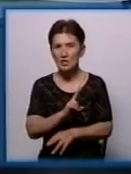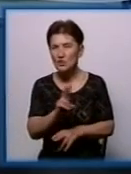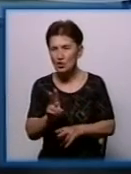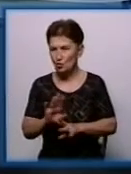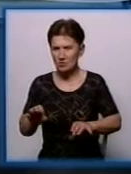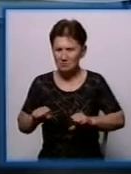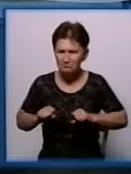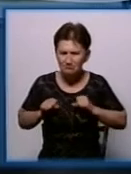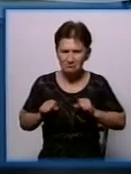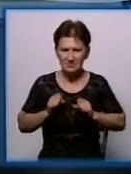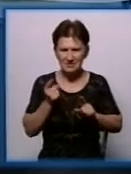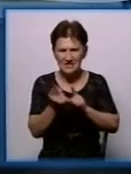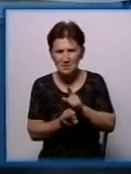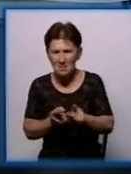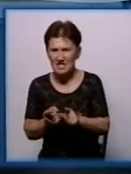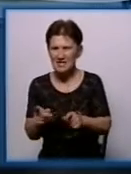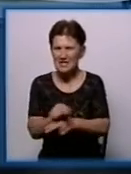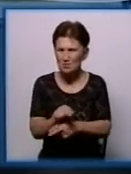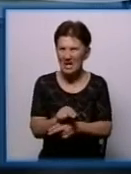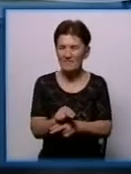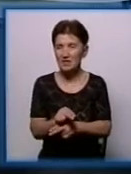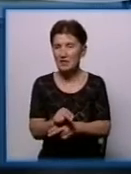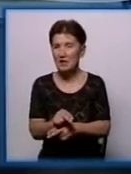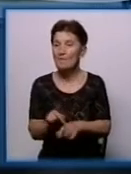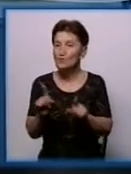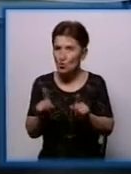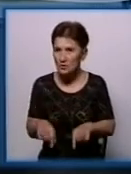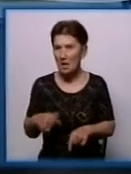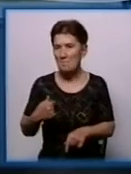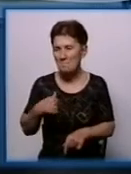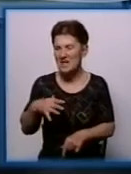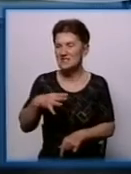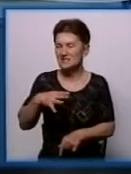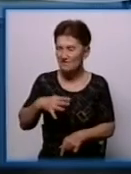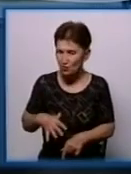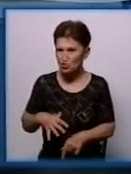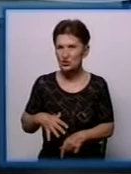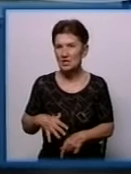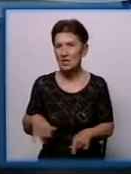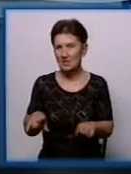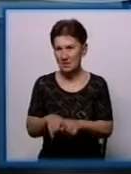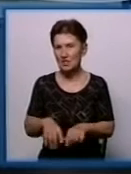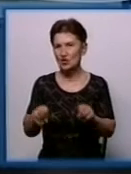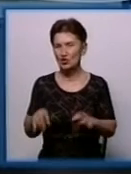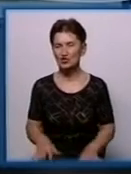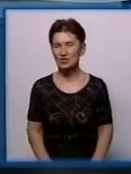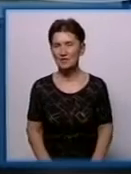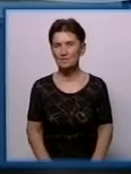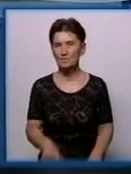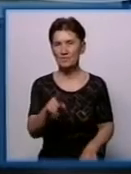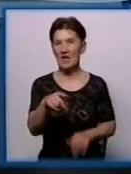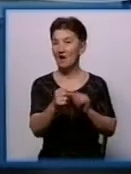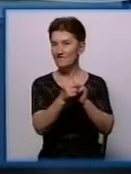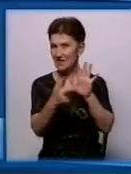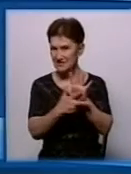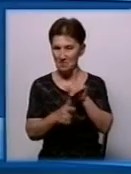зусиль і нема перспективи її виконання, тому тоді ми змушені приймати такі рішення. 18-та школа, що цікаво, там